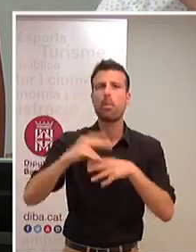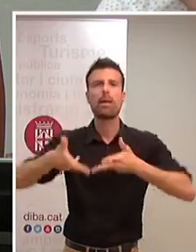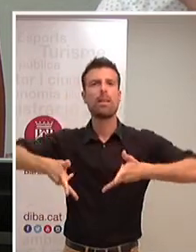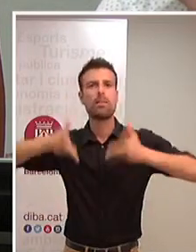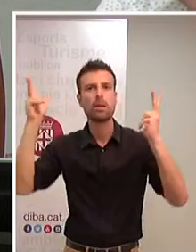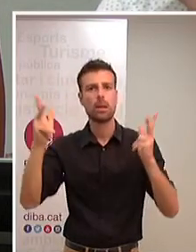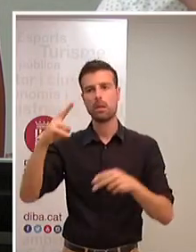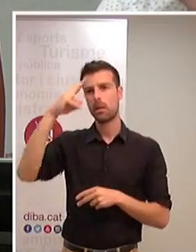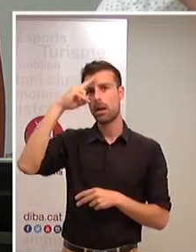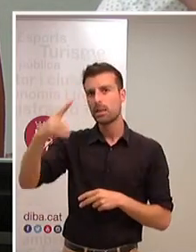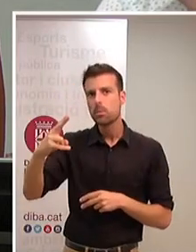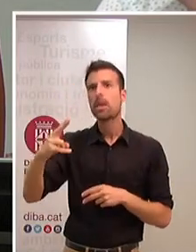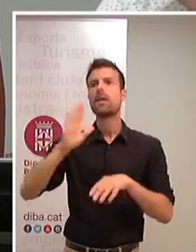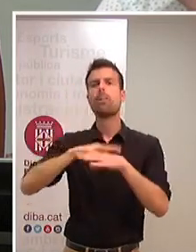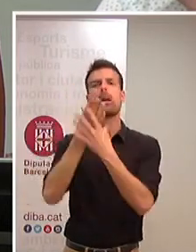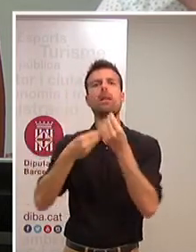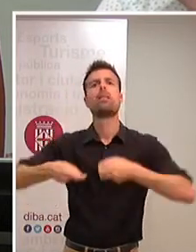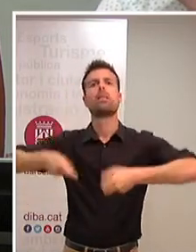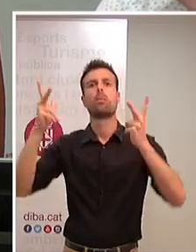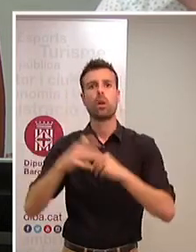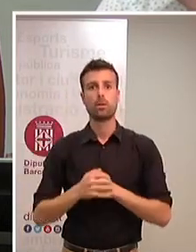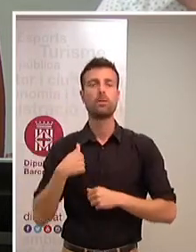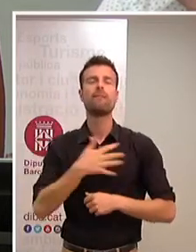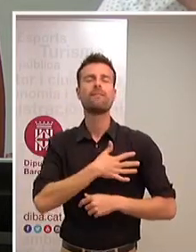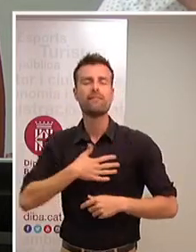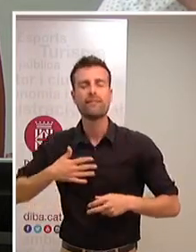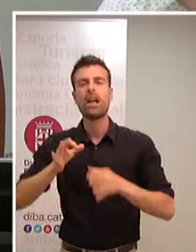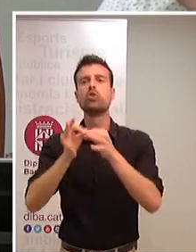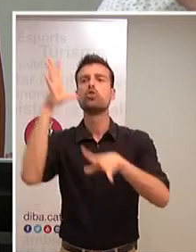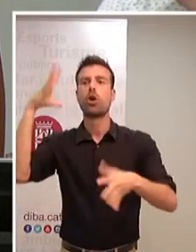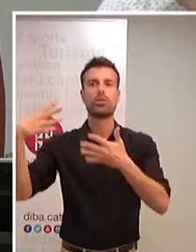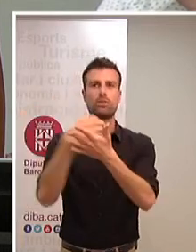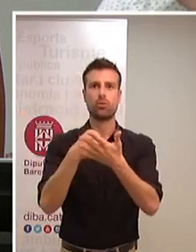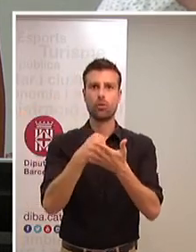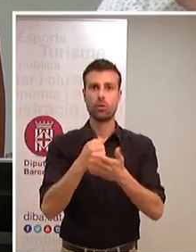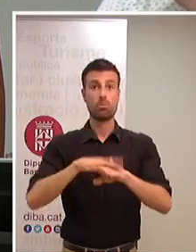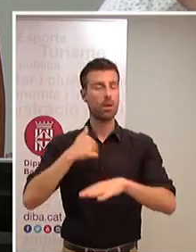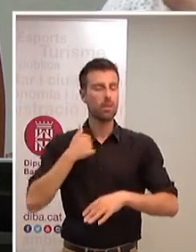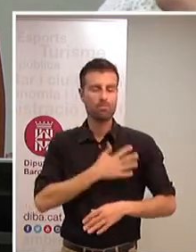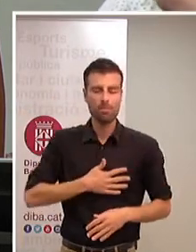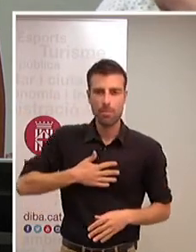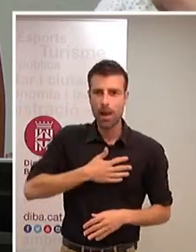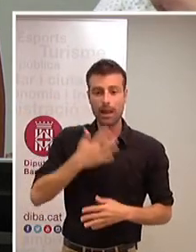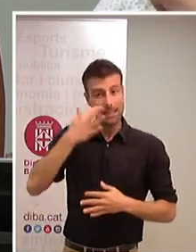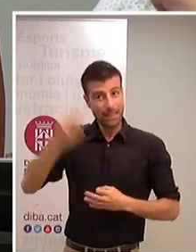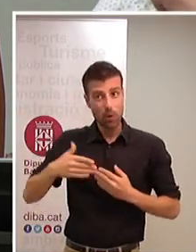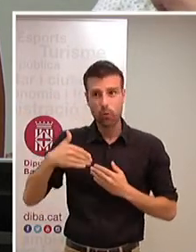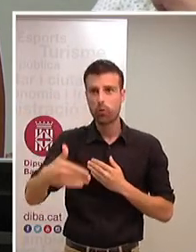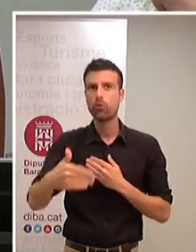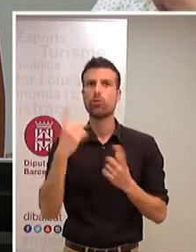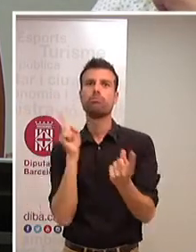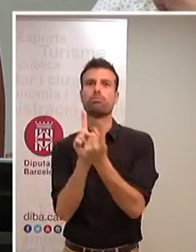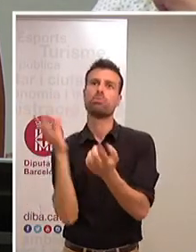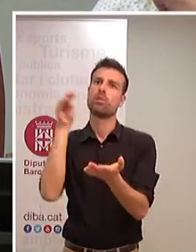des del respecte a la democràcia us desitjo moltíssima sort a tots ha estat un plaer i segur que ens retrobarem molt aviat